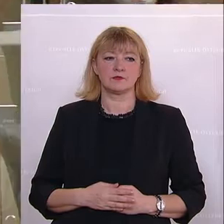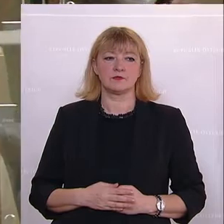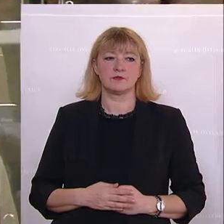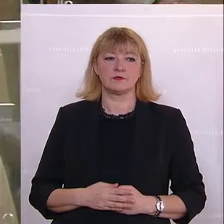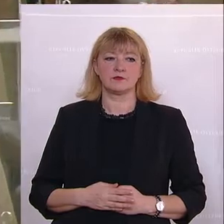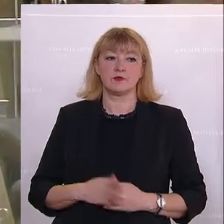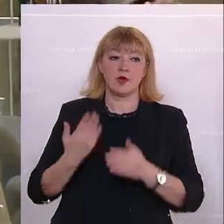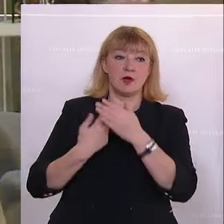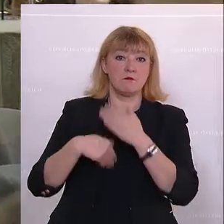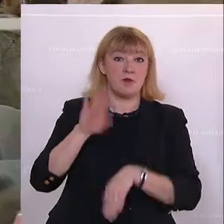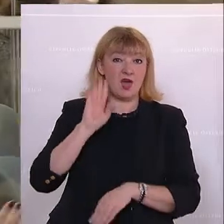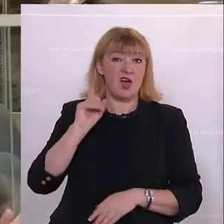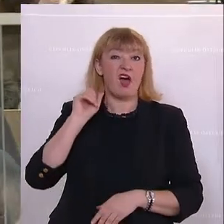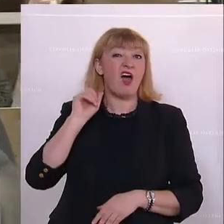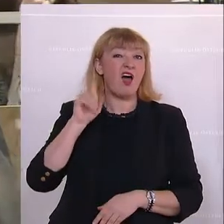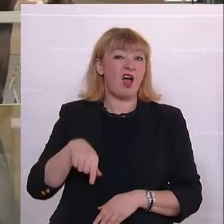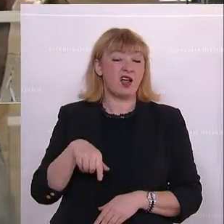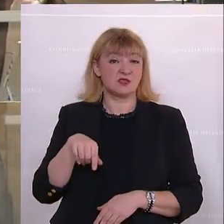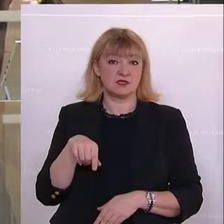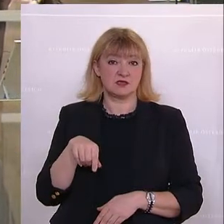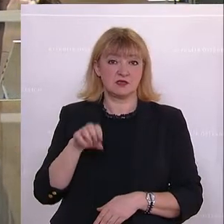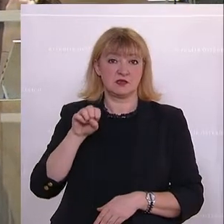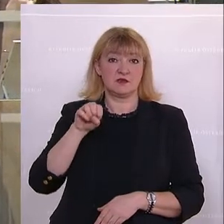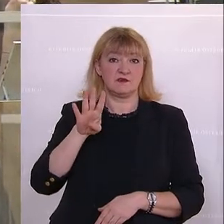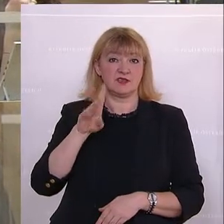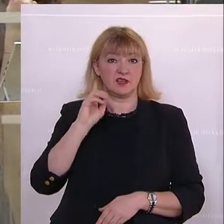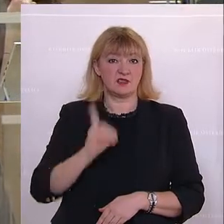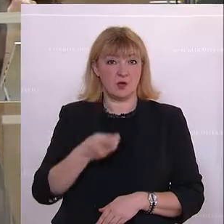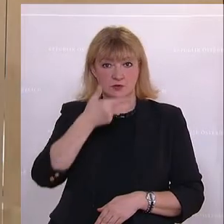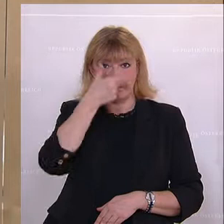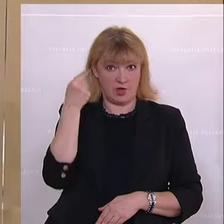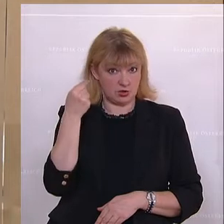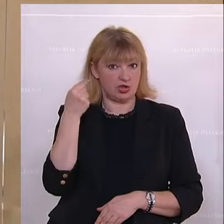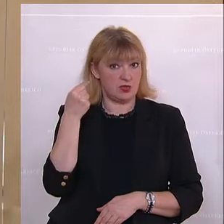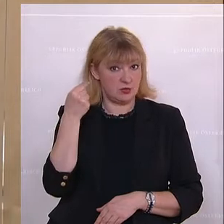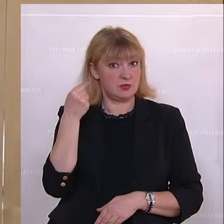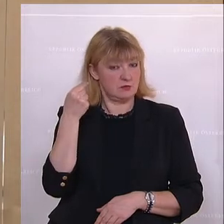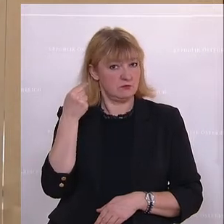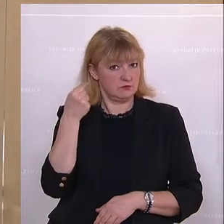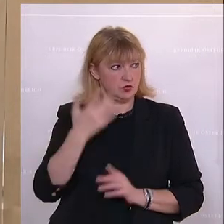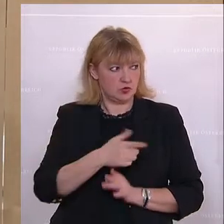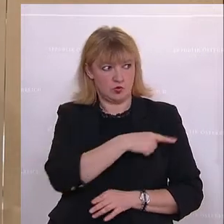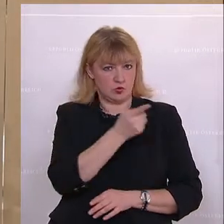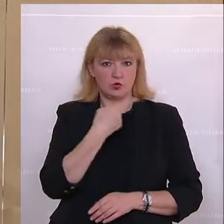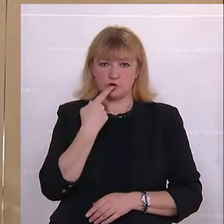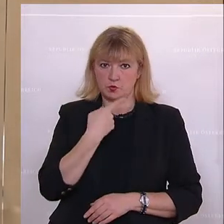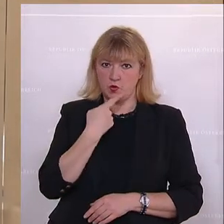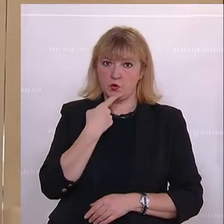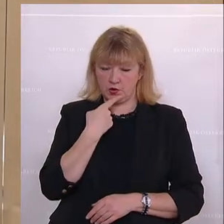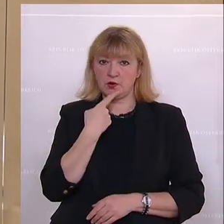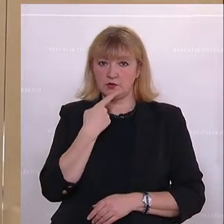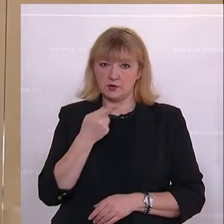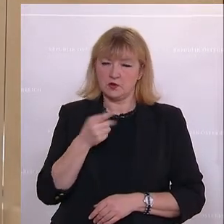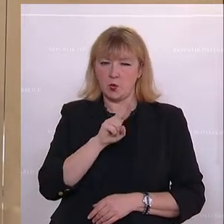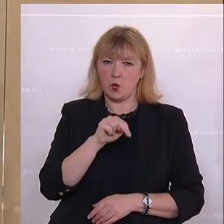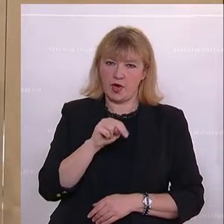Mehr als 14.000 Menschen, es ist schon angesprochen worden, sind nach hohen